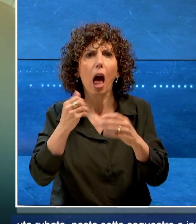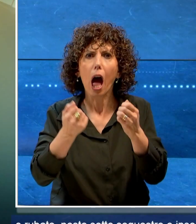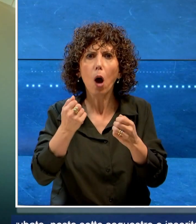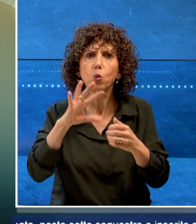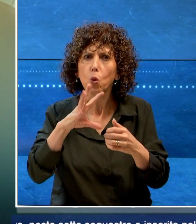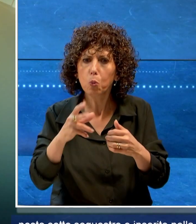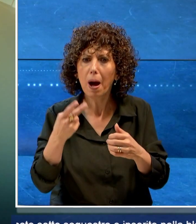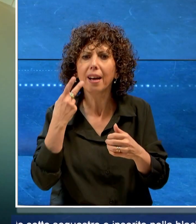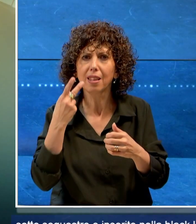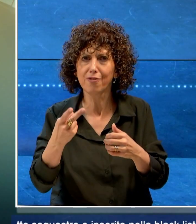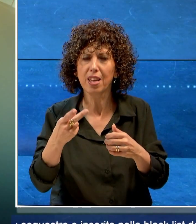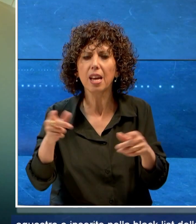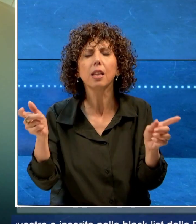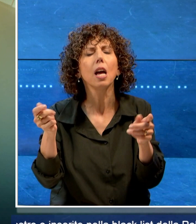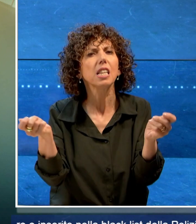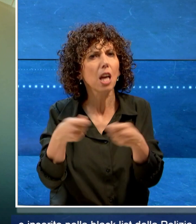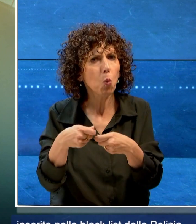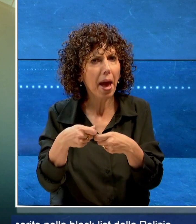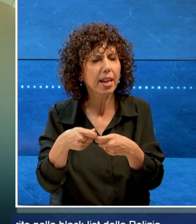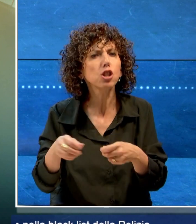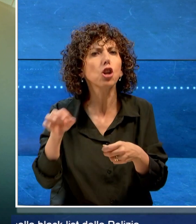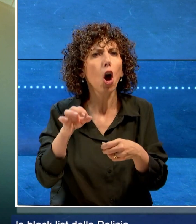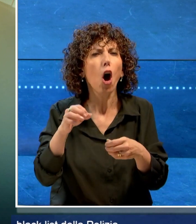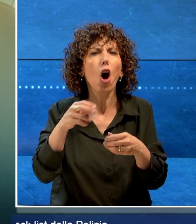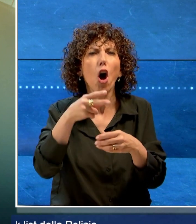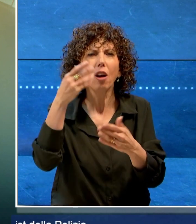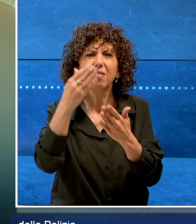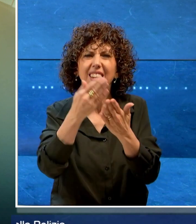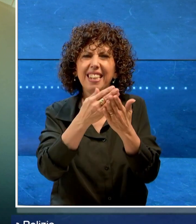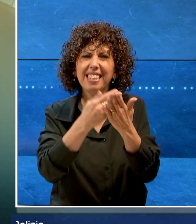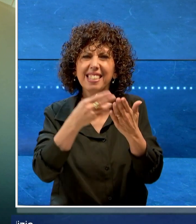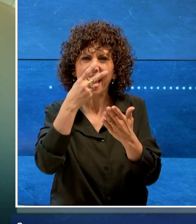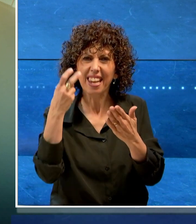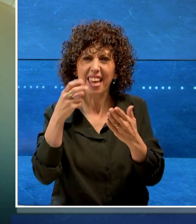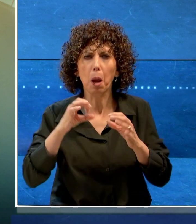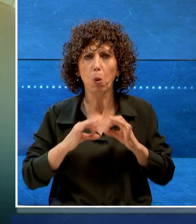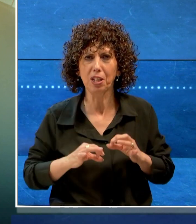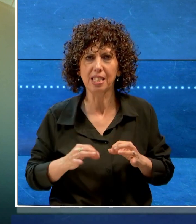poste sotto sequestro o inserite nella blacklist della polizia.